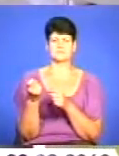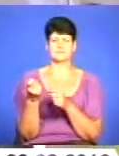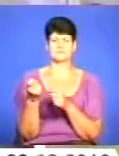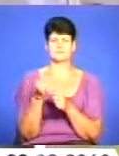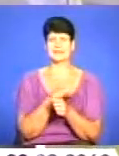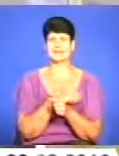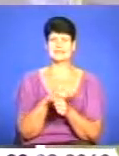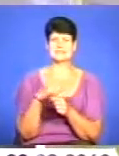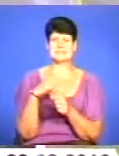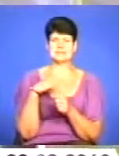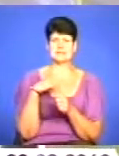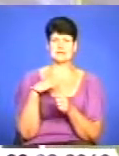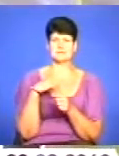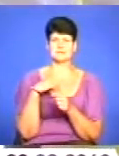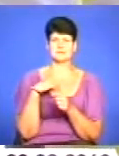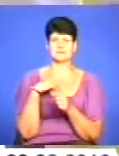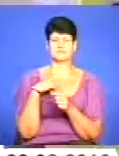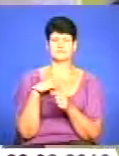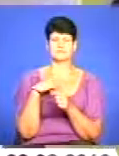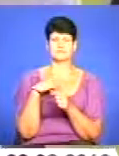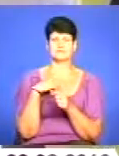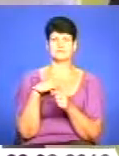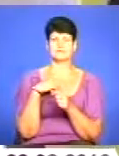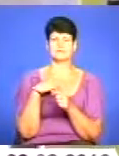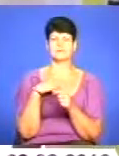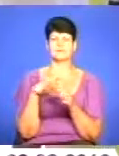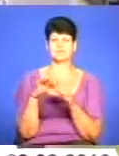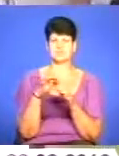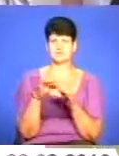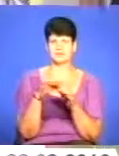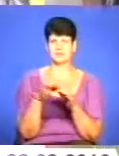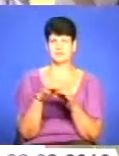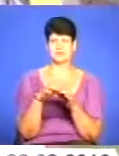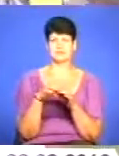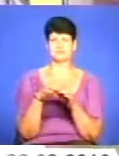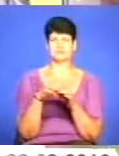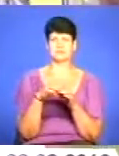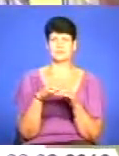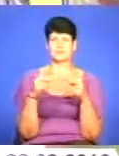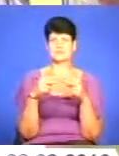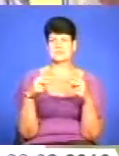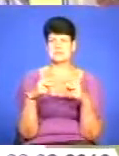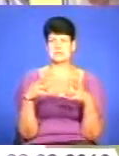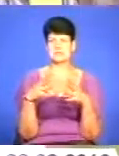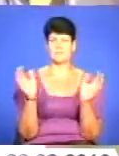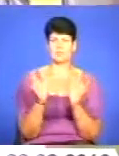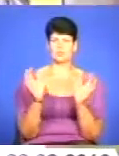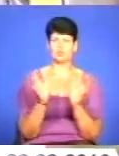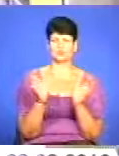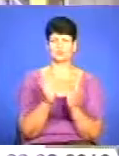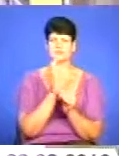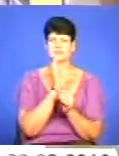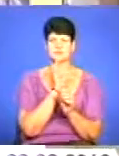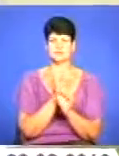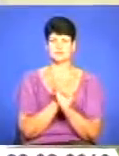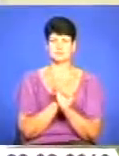Самі нашували постільну білизну, наволочки, простині, подушки дівчата